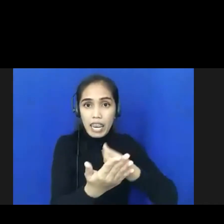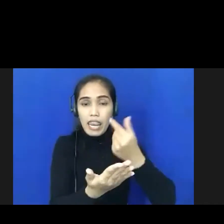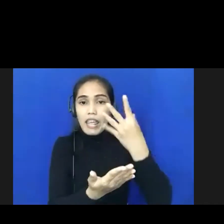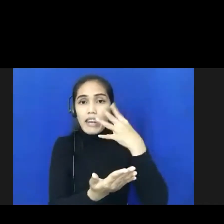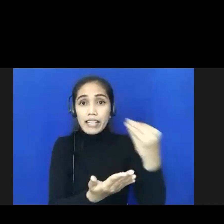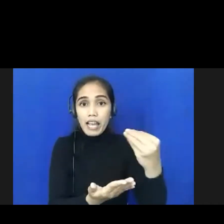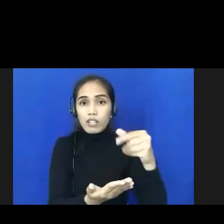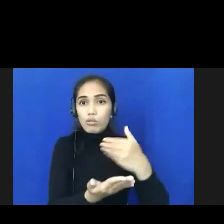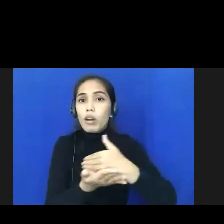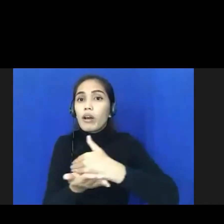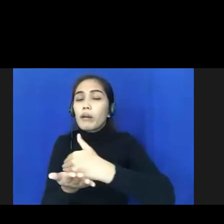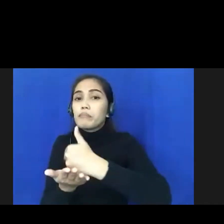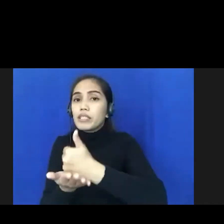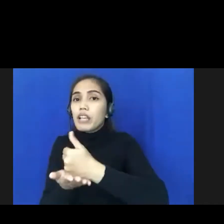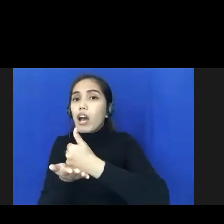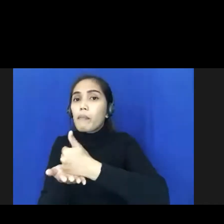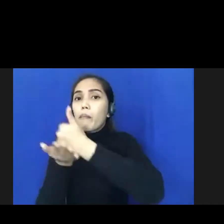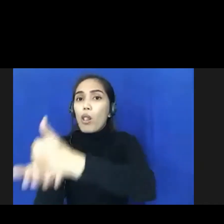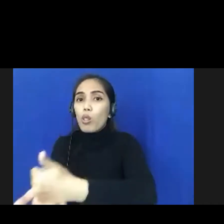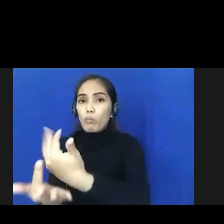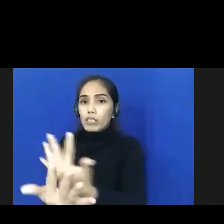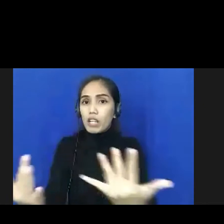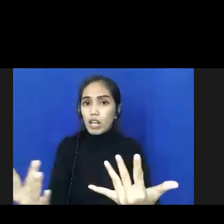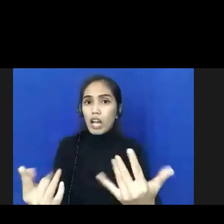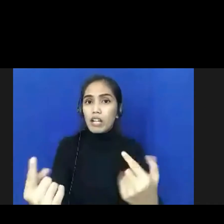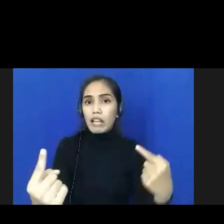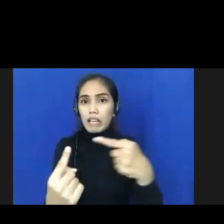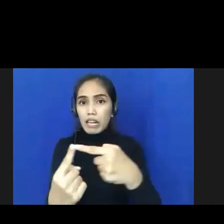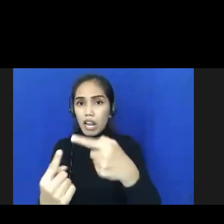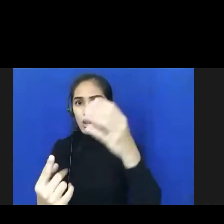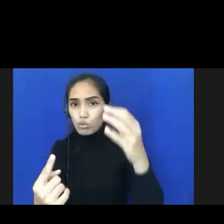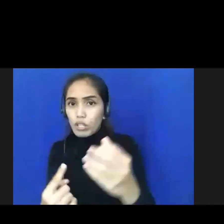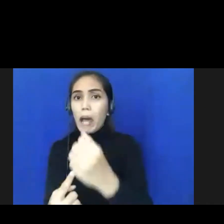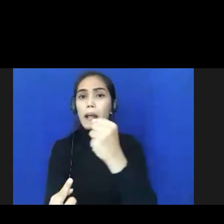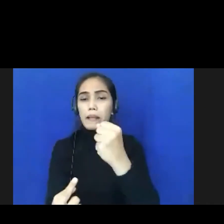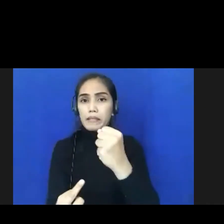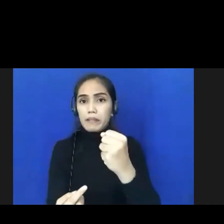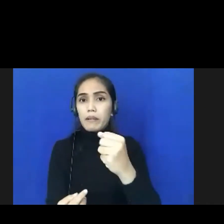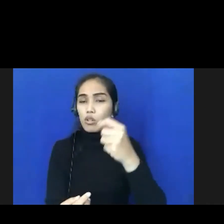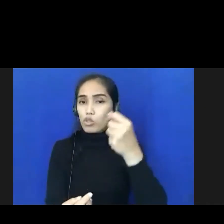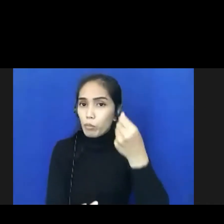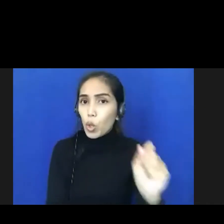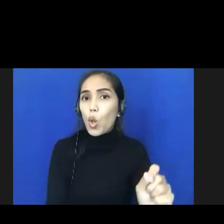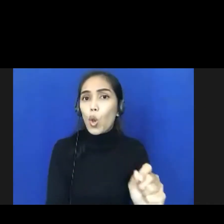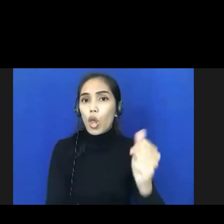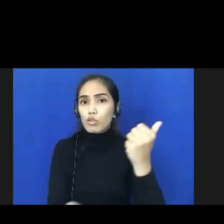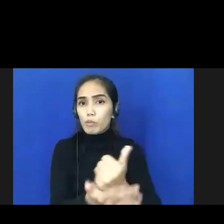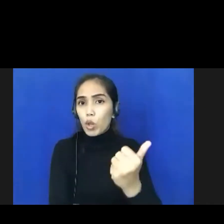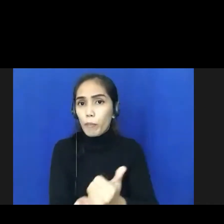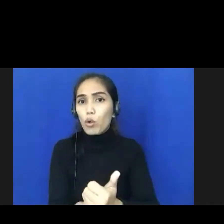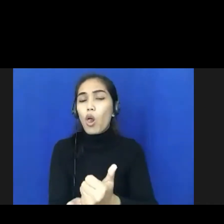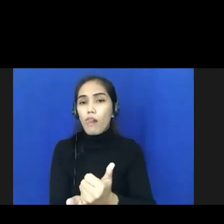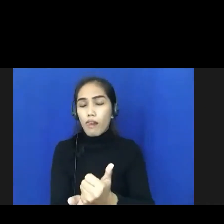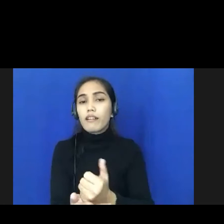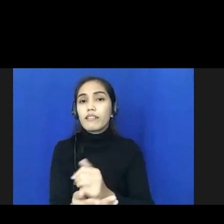hal pemanfaatan kepada desa sasaran jadi agak beda kalau kita kemarin hanya dari kabupaten